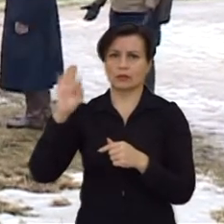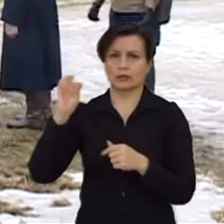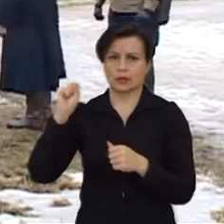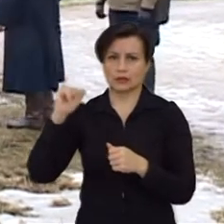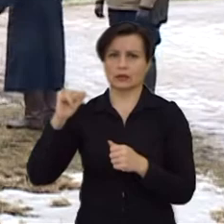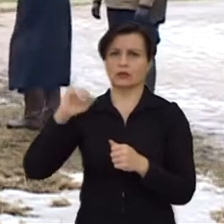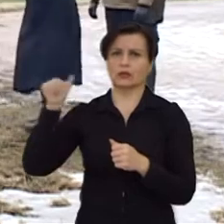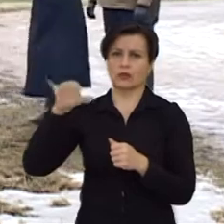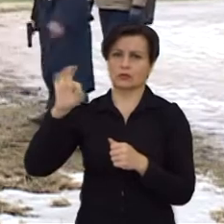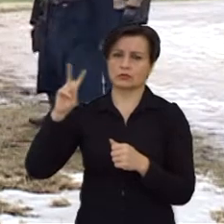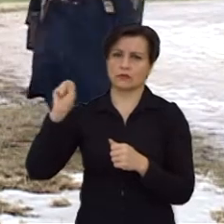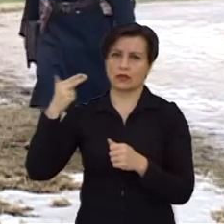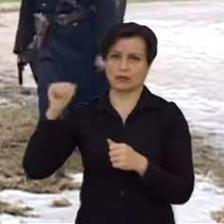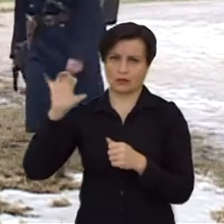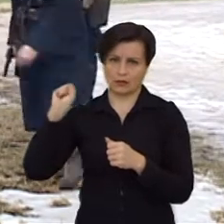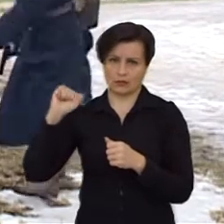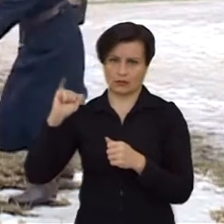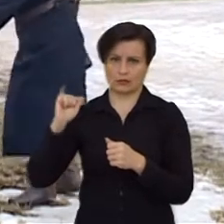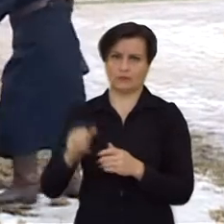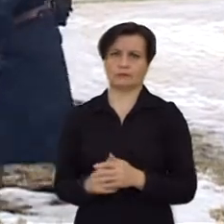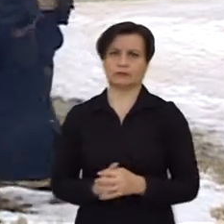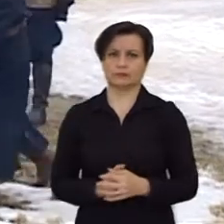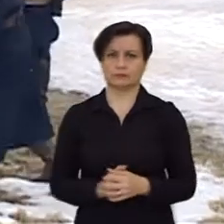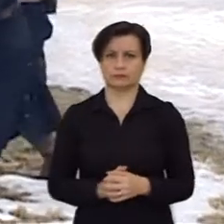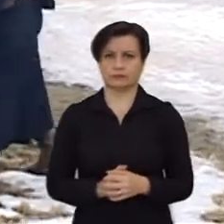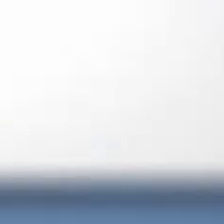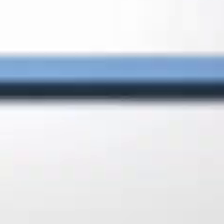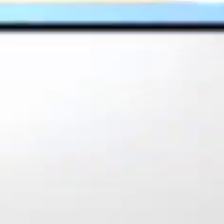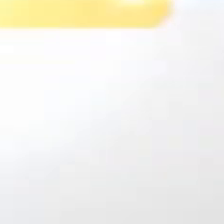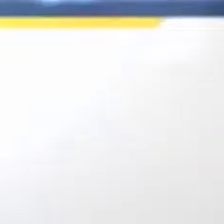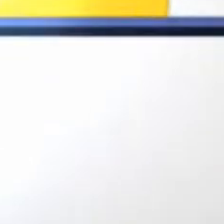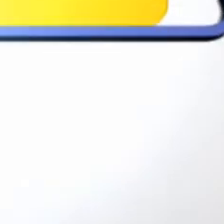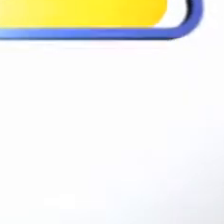Panevežiuko, Baptų iki galbūt netgi Josvainių kampo.